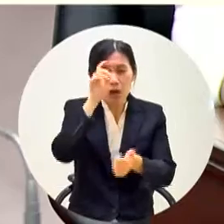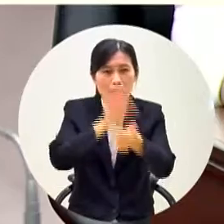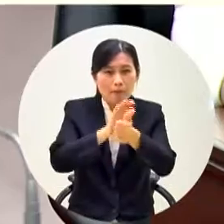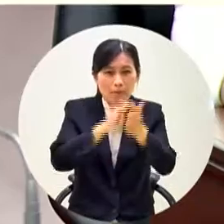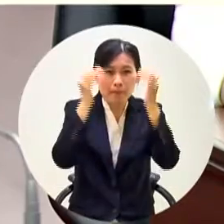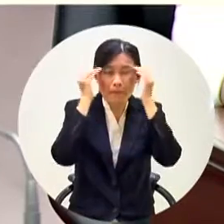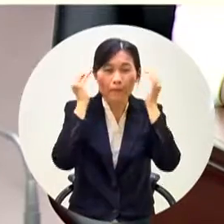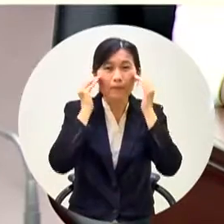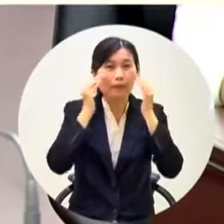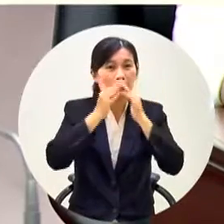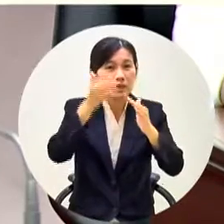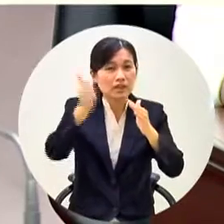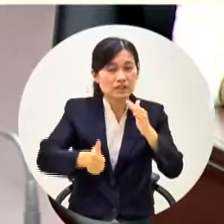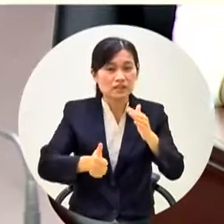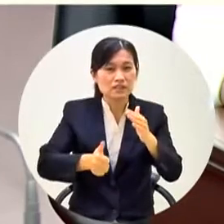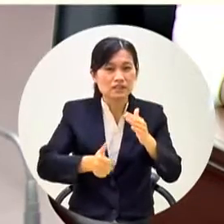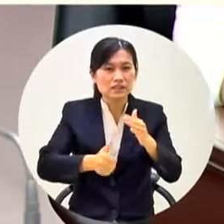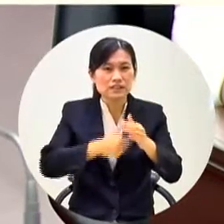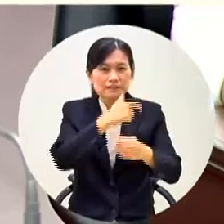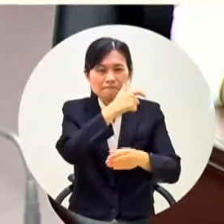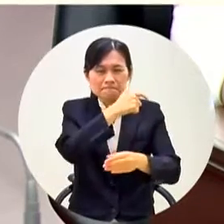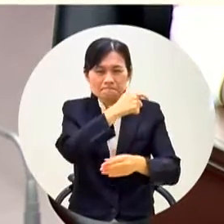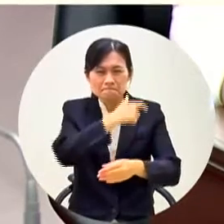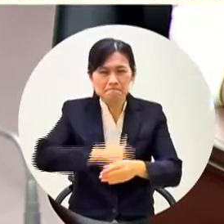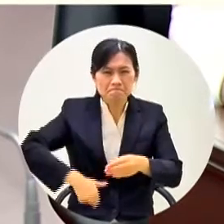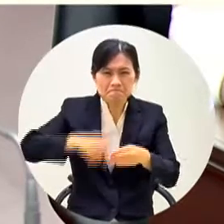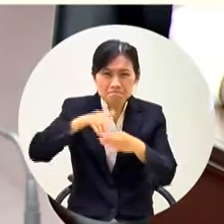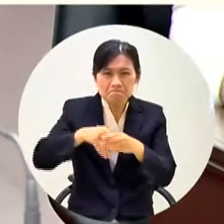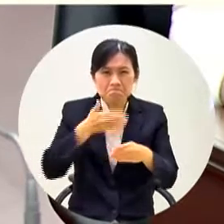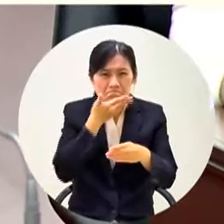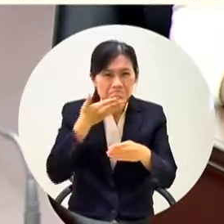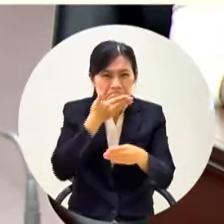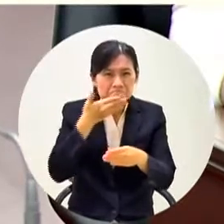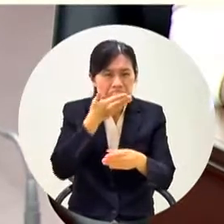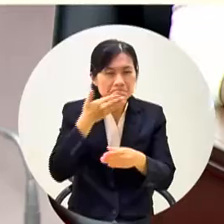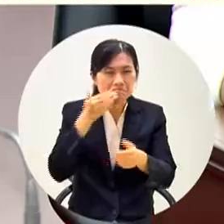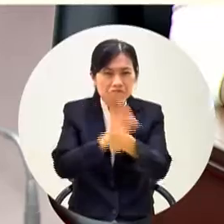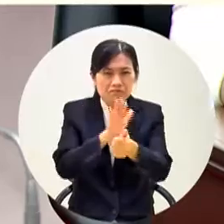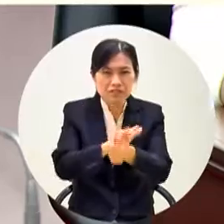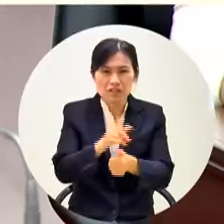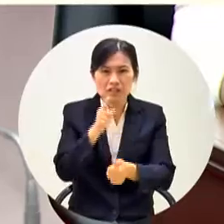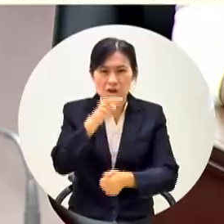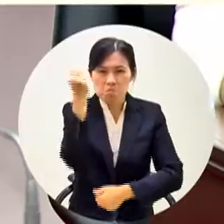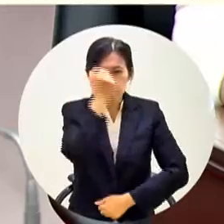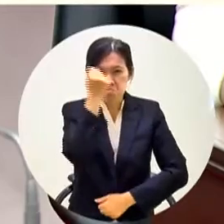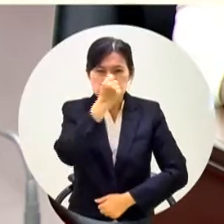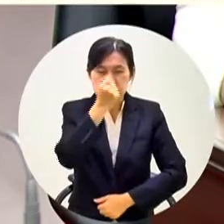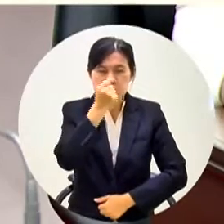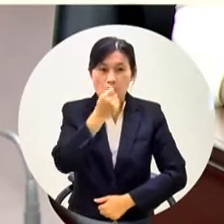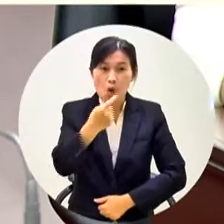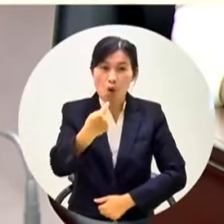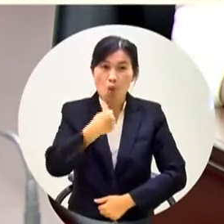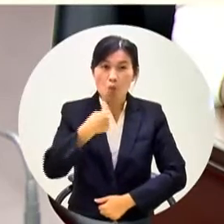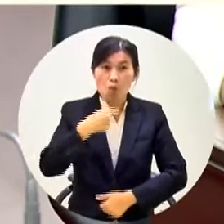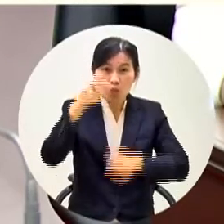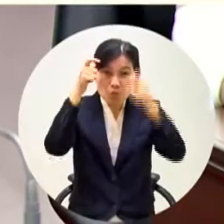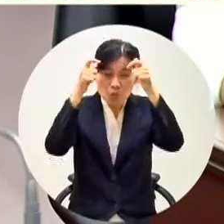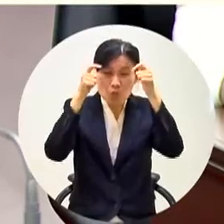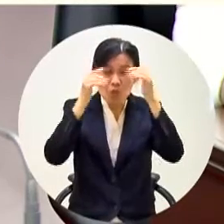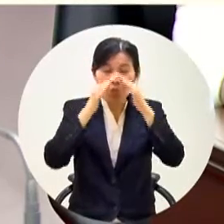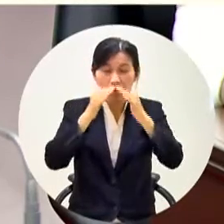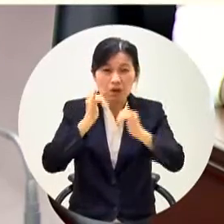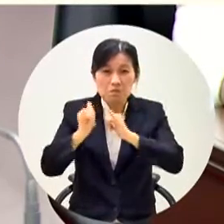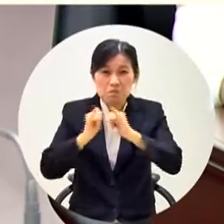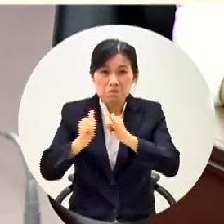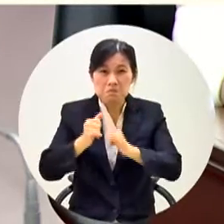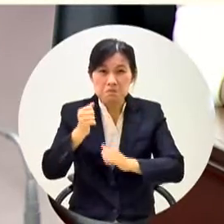到更大的選舉的政治利益這是非常可惡的你把我們國王起民動作攀娜你把我們起民動作